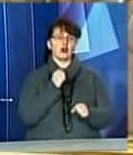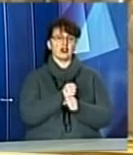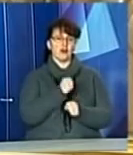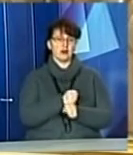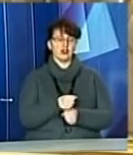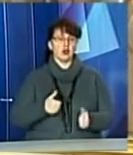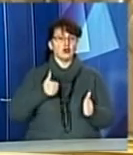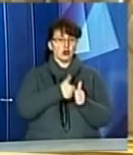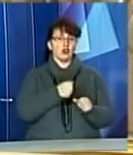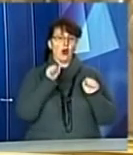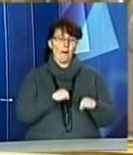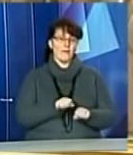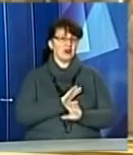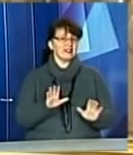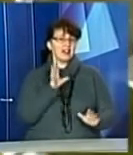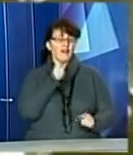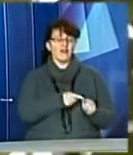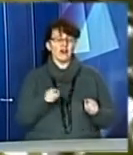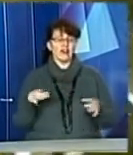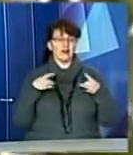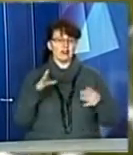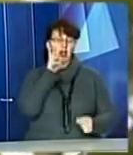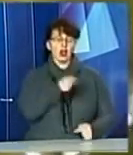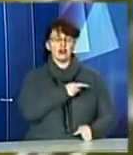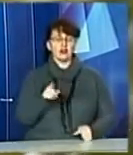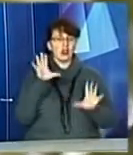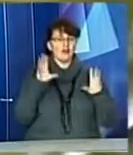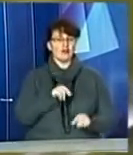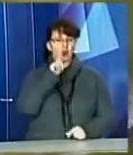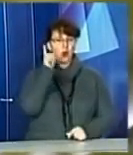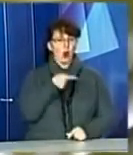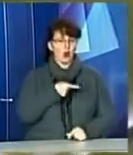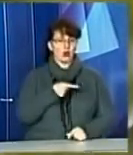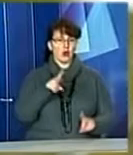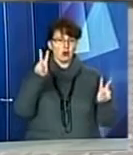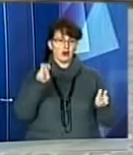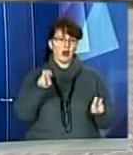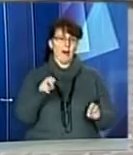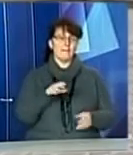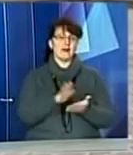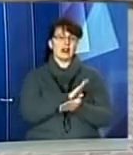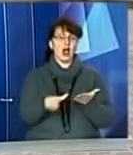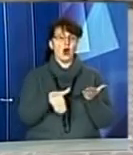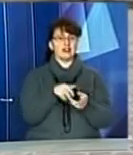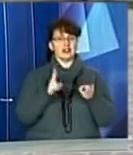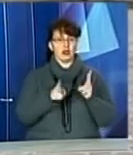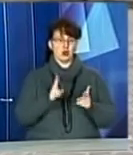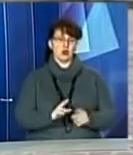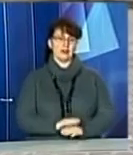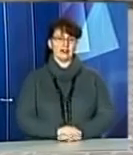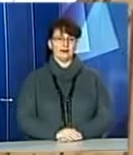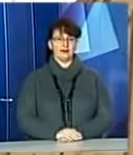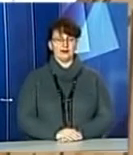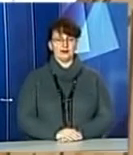стареньким можна не лише під час свят, але й протягом усього року в межах благодійної кухні, яка діє у Львові. Анастасія Бахур та Міла